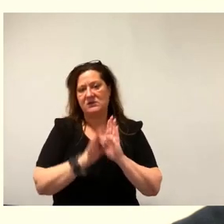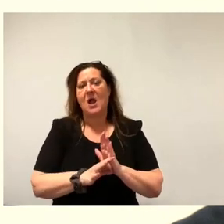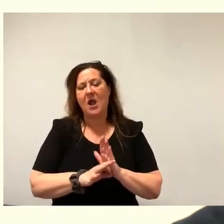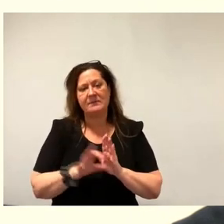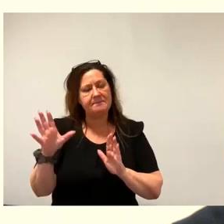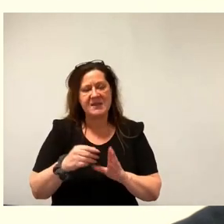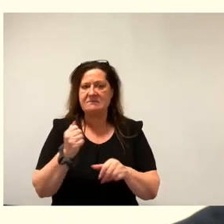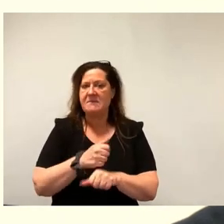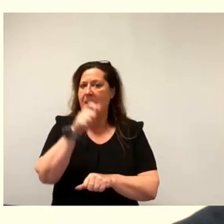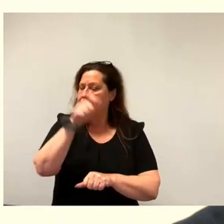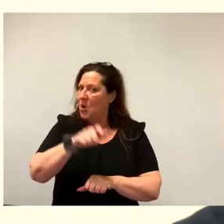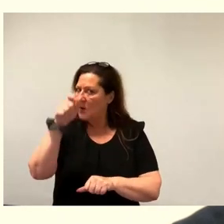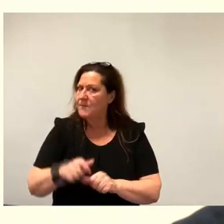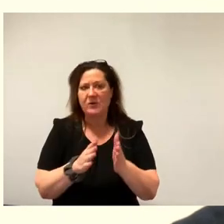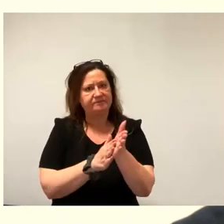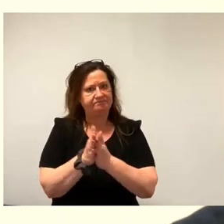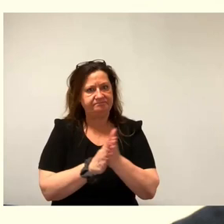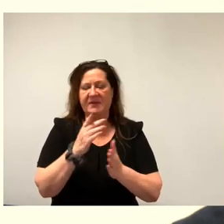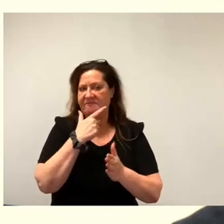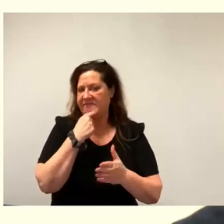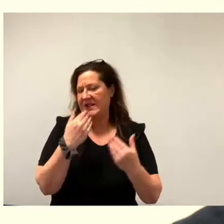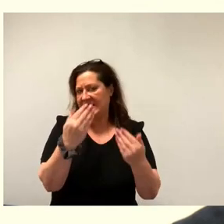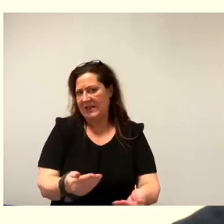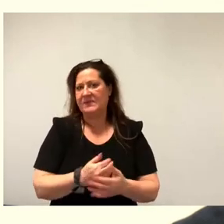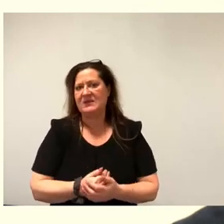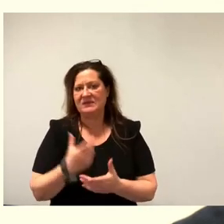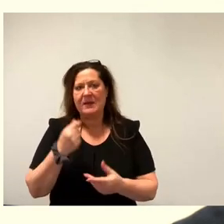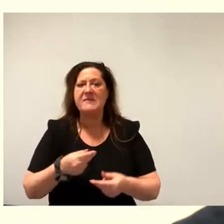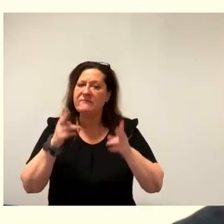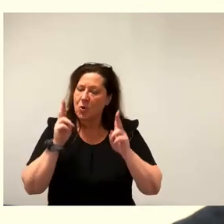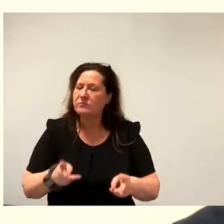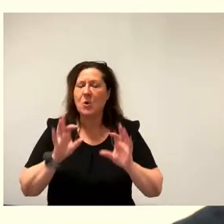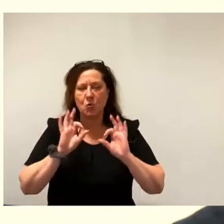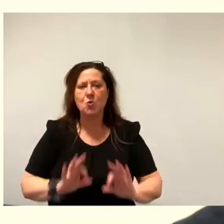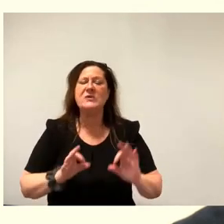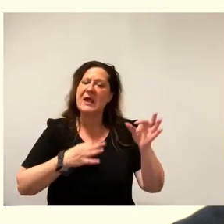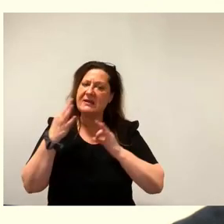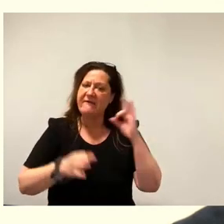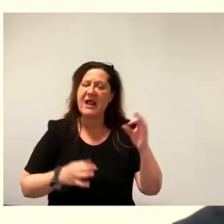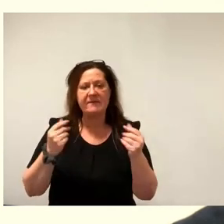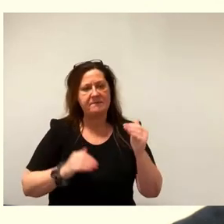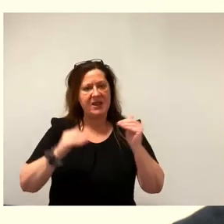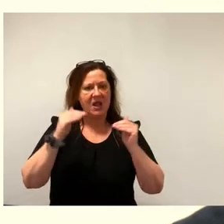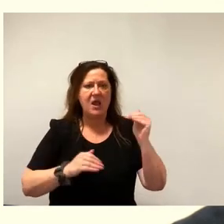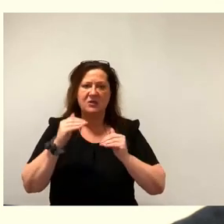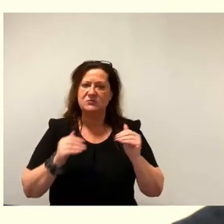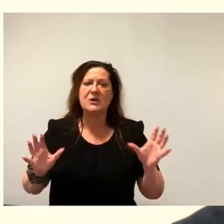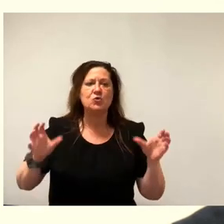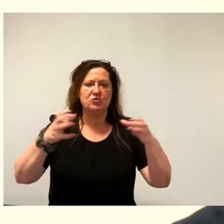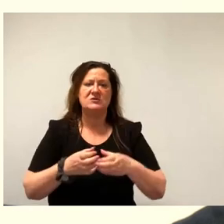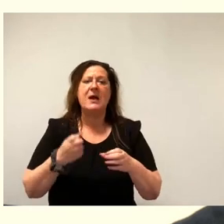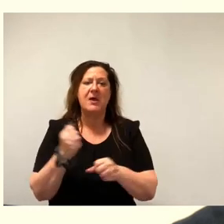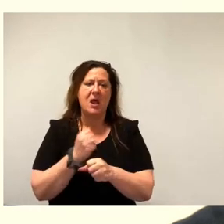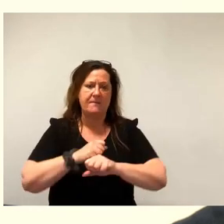dieser Stadt entsteht, damit wir einen rechtssicheren, einen guten, einen qualifizierten Mietspiegel gemeinsam erarbeiten können.